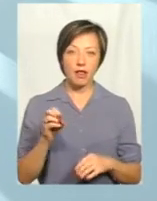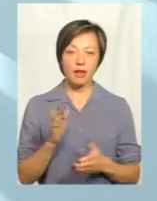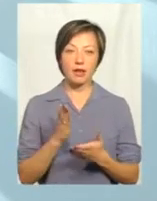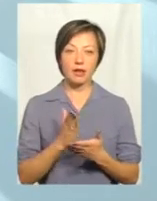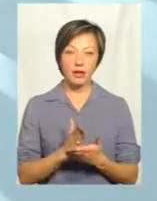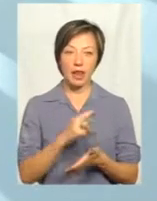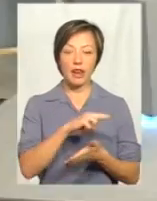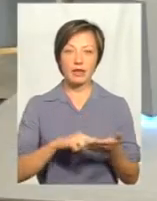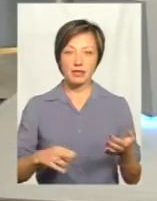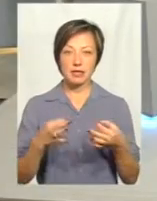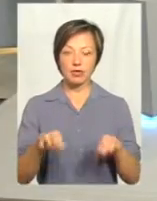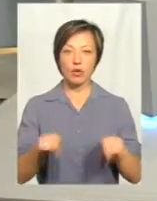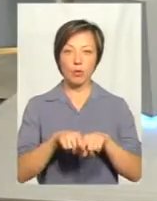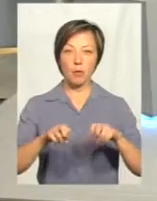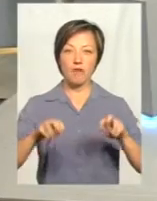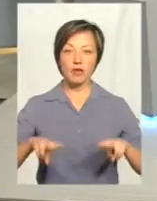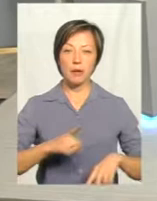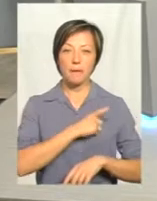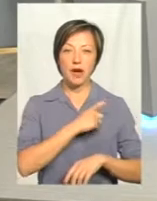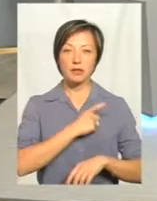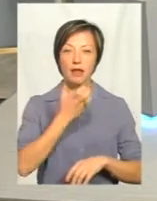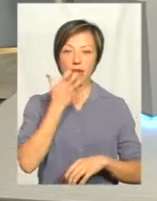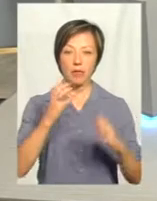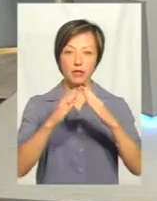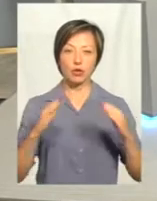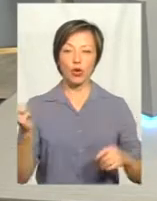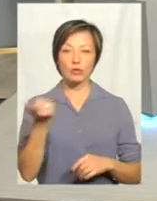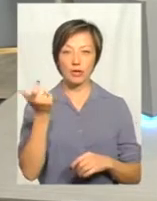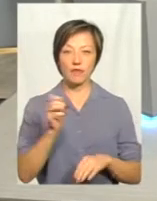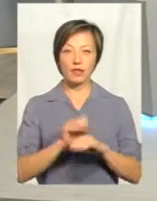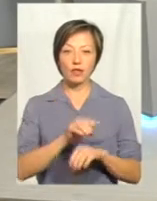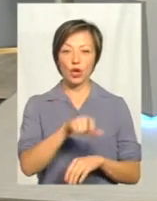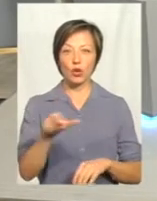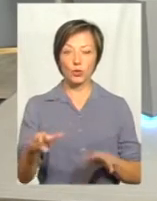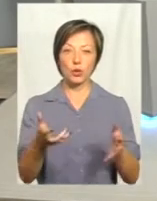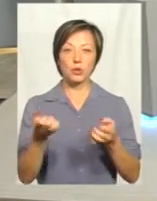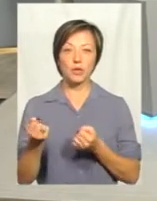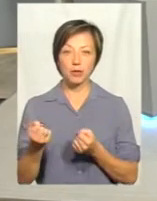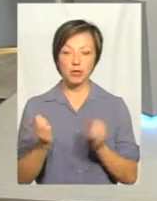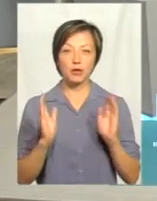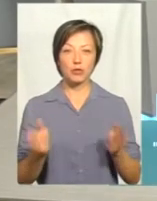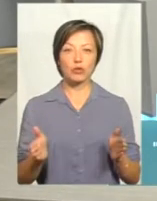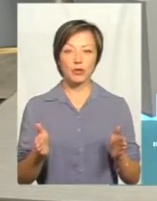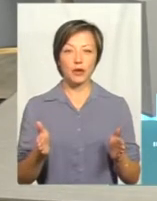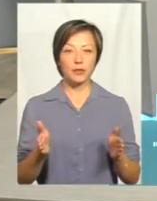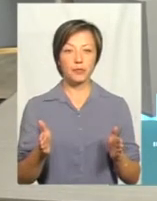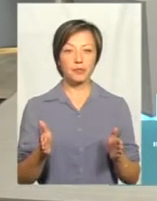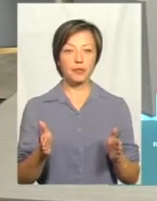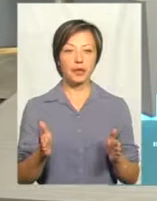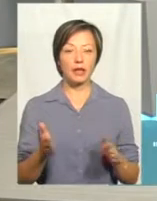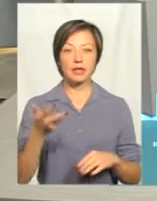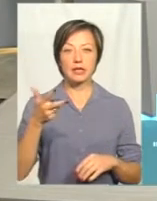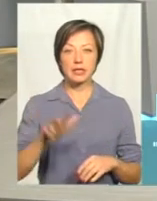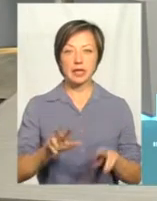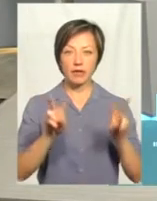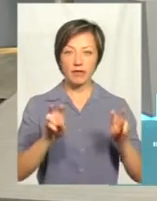ліцензія на таку професію, як майстер тепличного господарства. Там фактично люди будуть отримати, якщо сказати, три